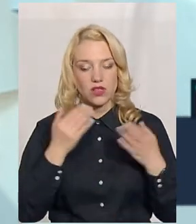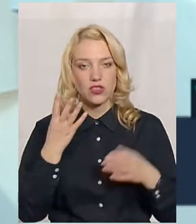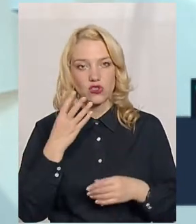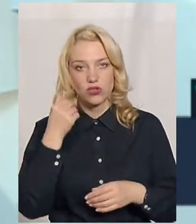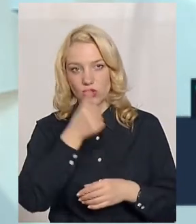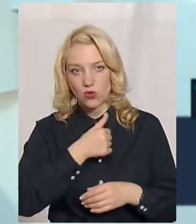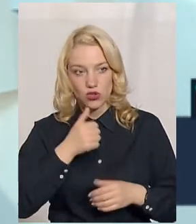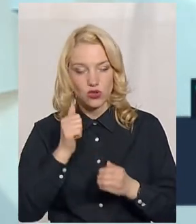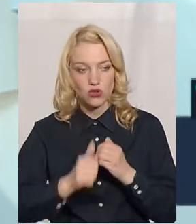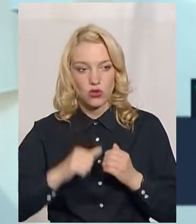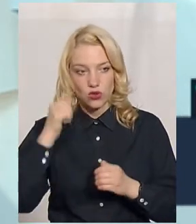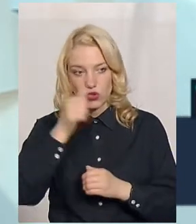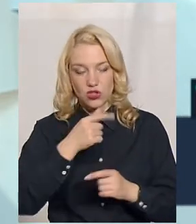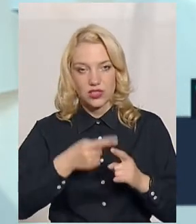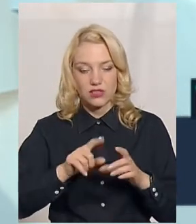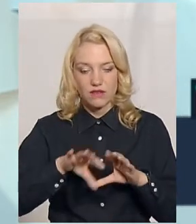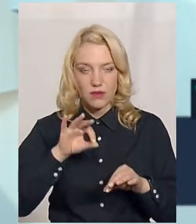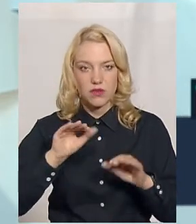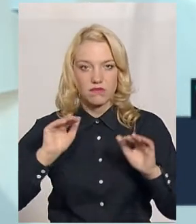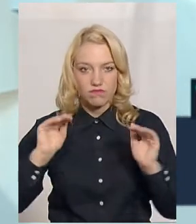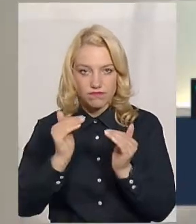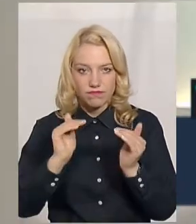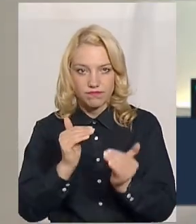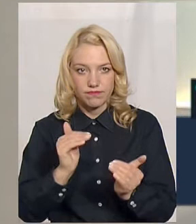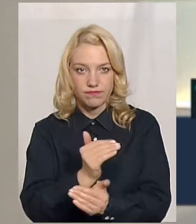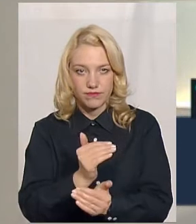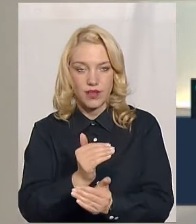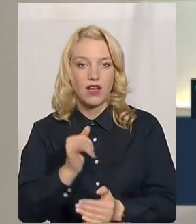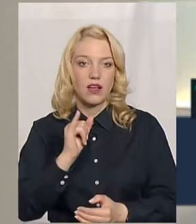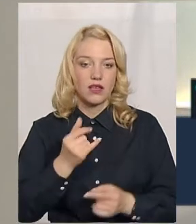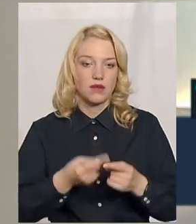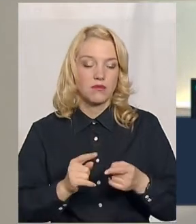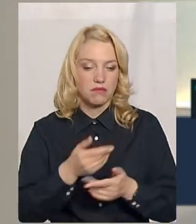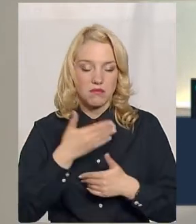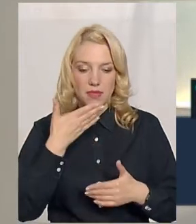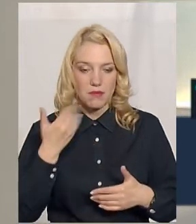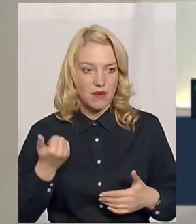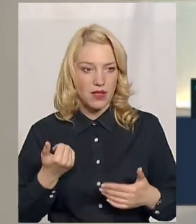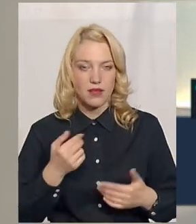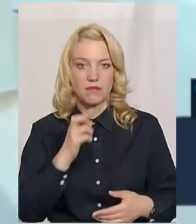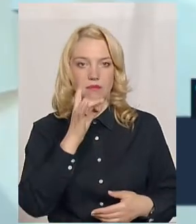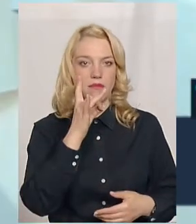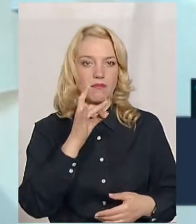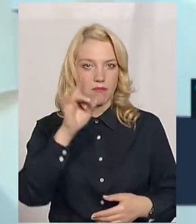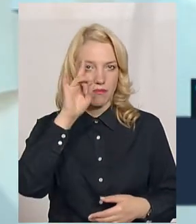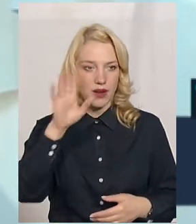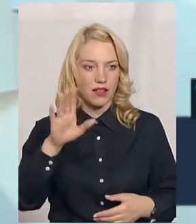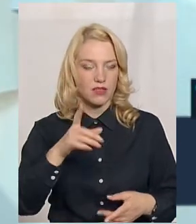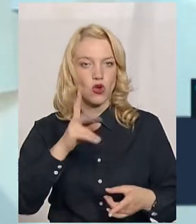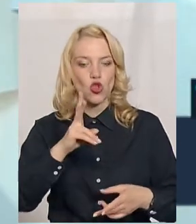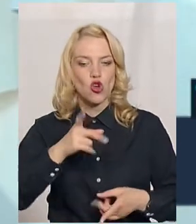щорічно цей вибір зменшувався. По-перше, ми не маємо вже брендів препаратів